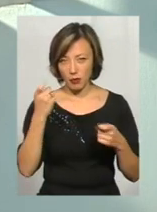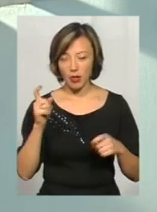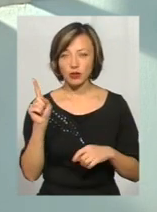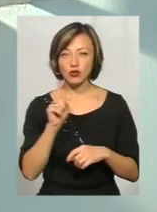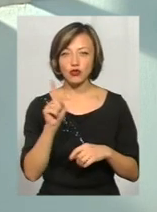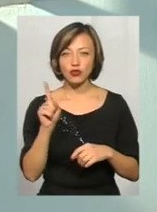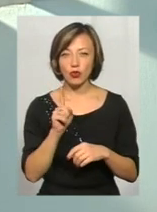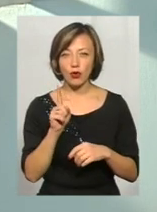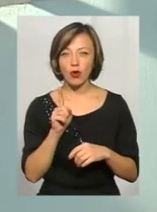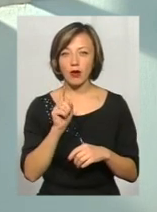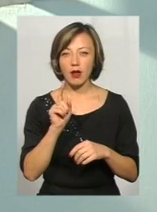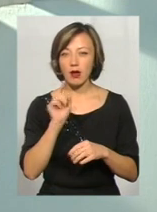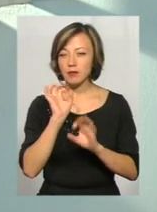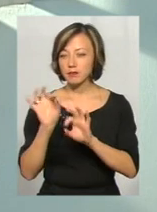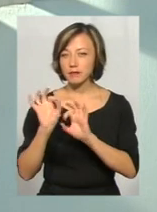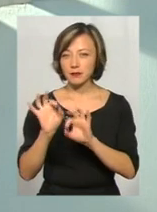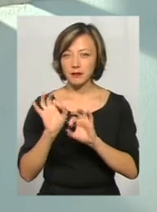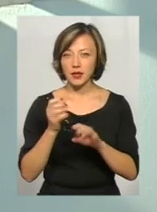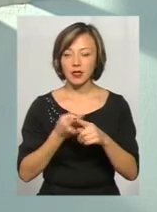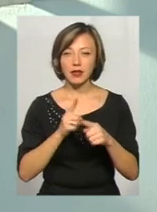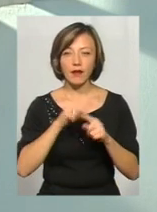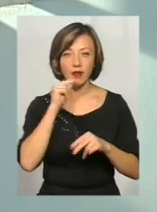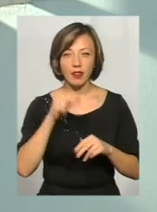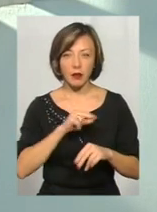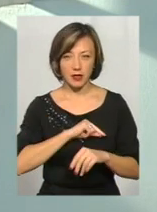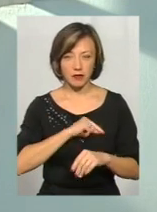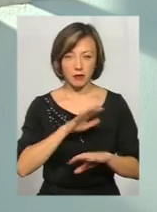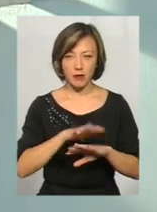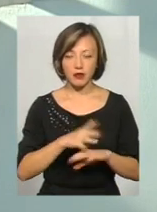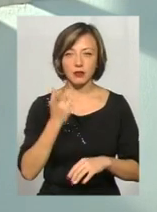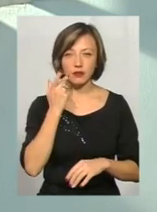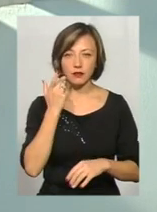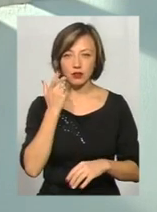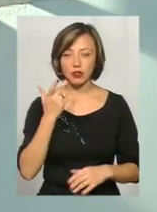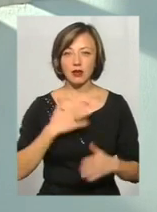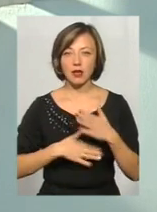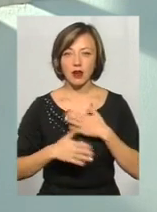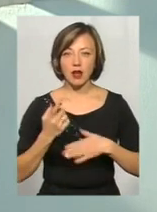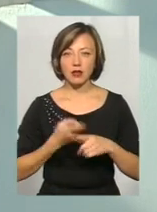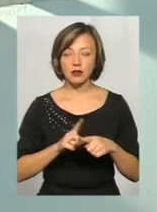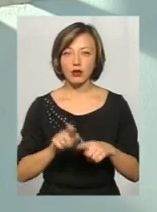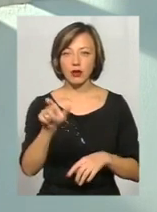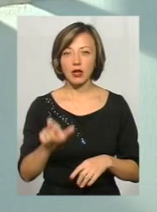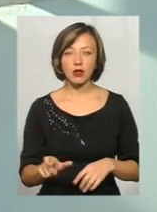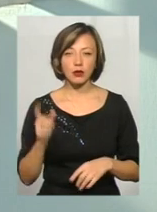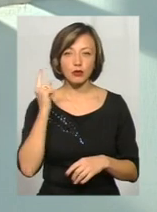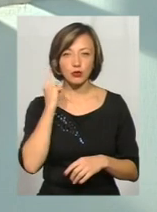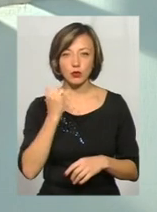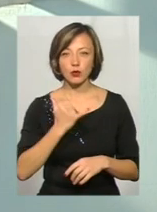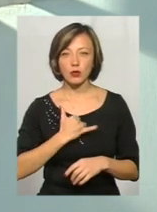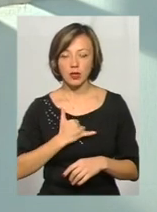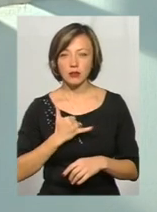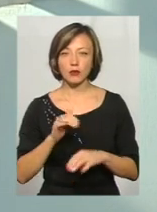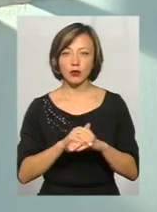інформації був спричинений неділями працівника банку, ми завжди раді цього клієнта почути у нас,